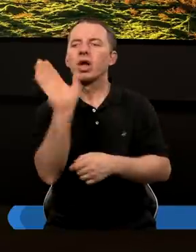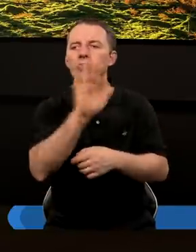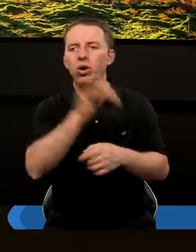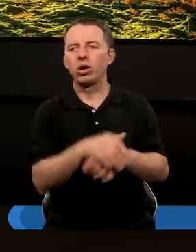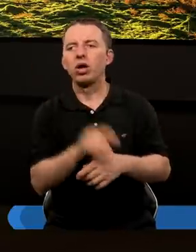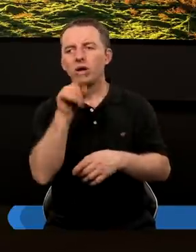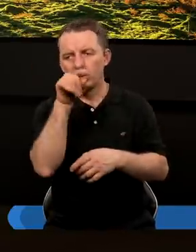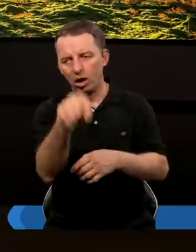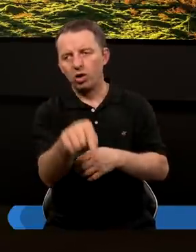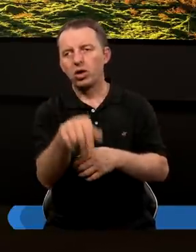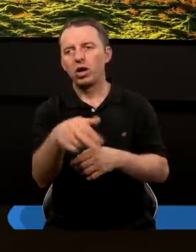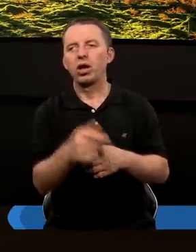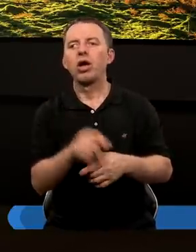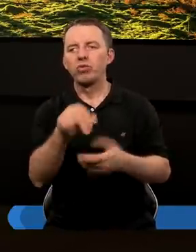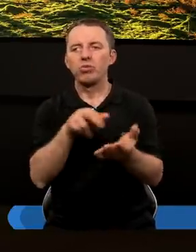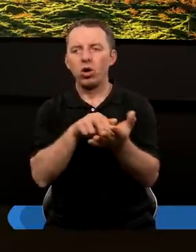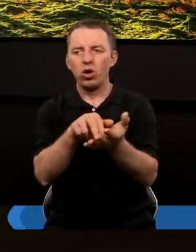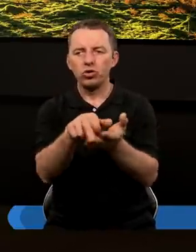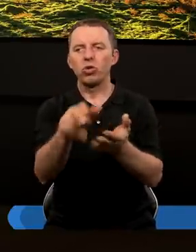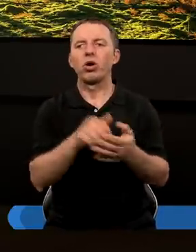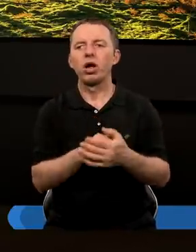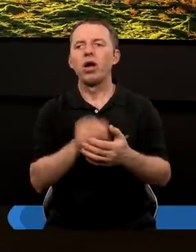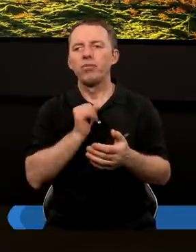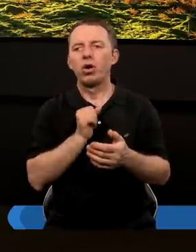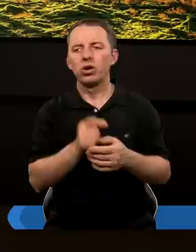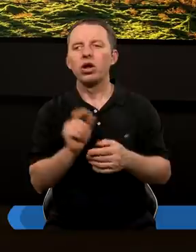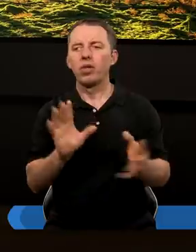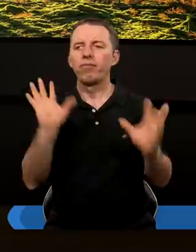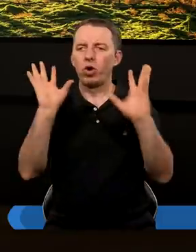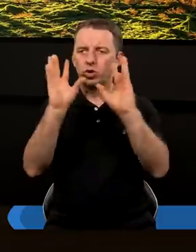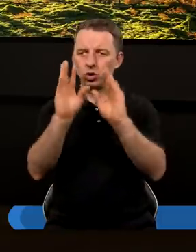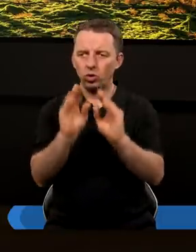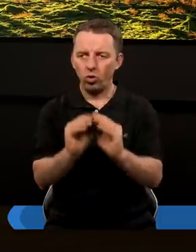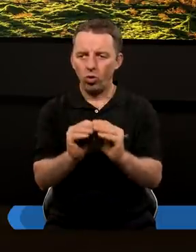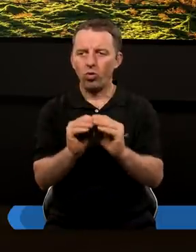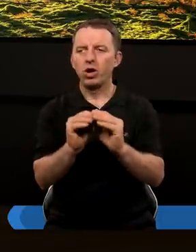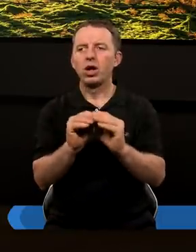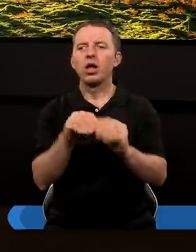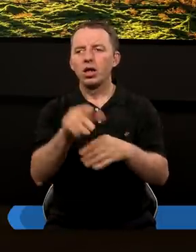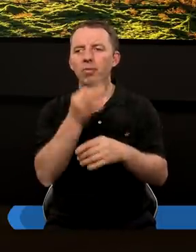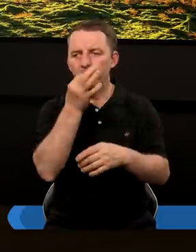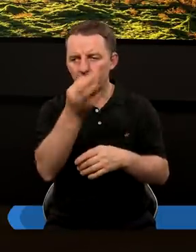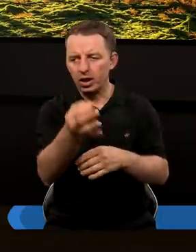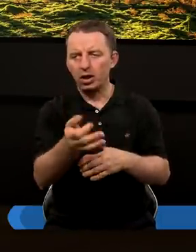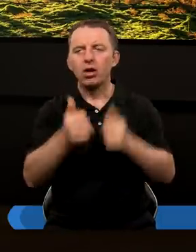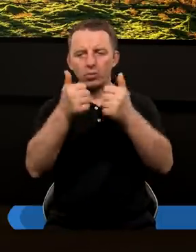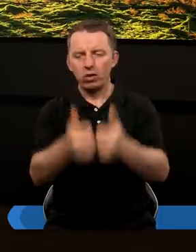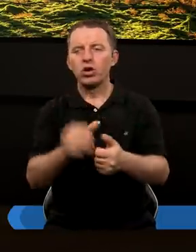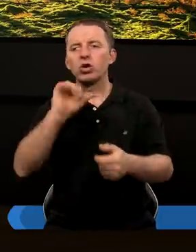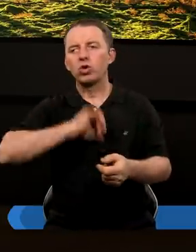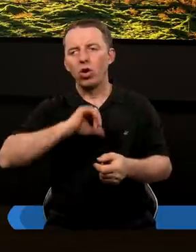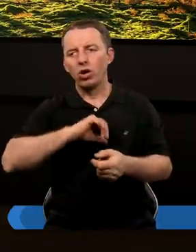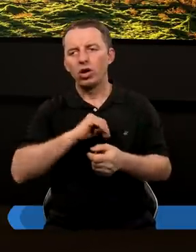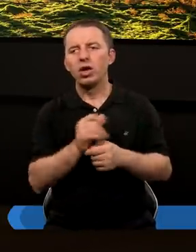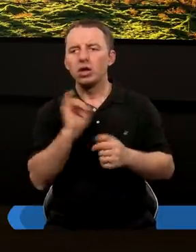z Bogiem. Być może właśnie o to w tym chodziło. Moi drodzy, gdybyśmy to podsumować. Pytanie na początku, które postawiliśmy sobie